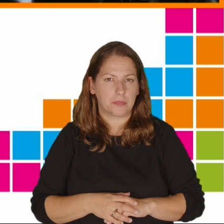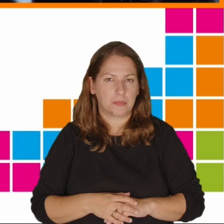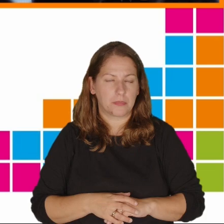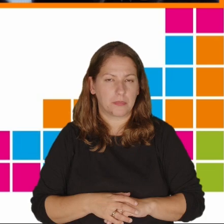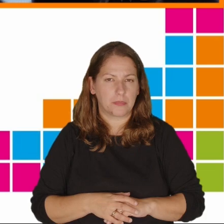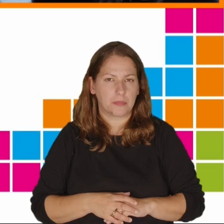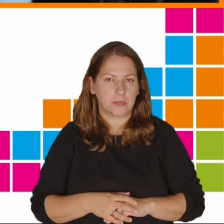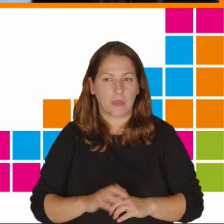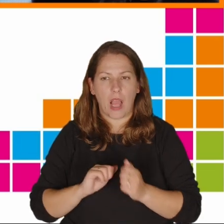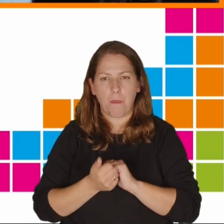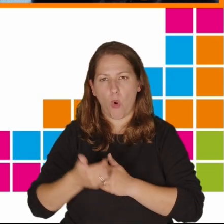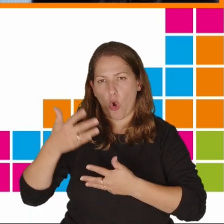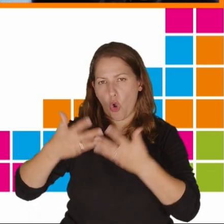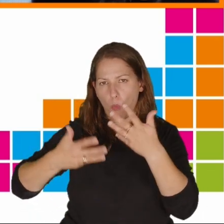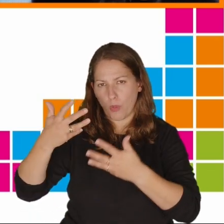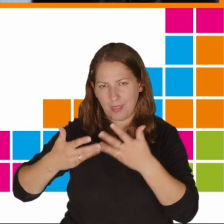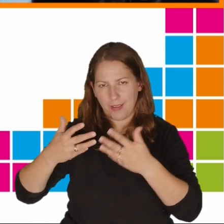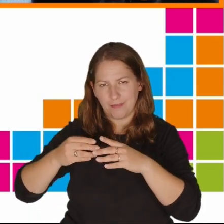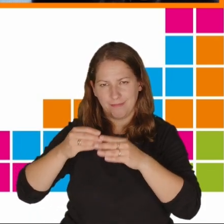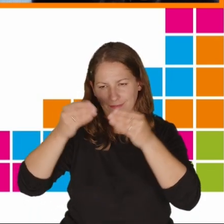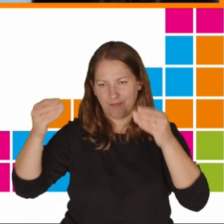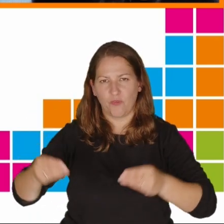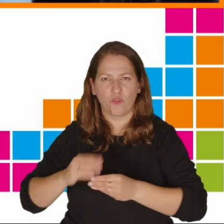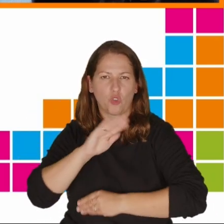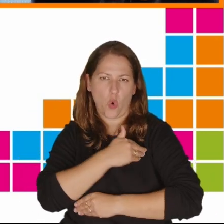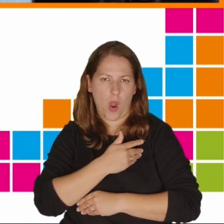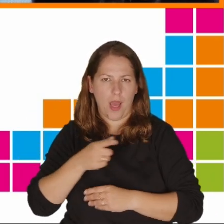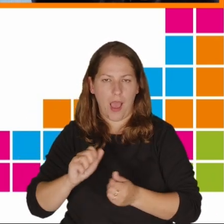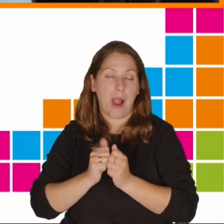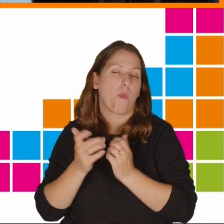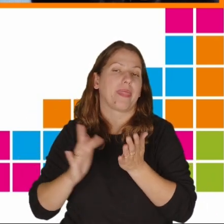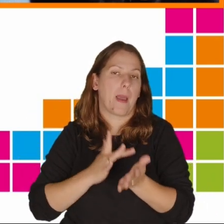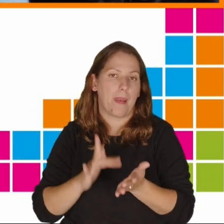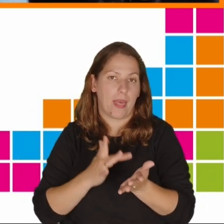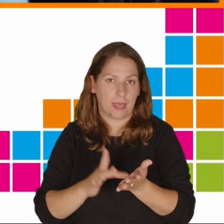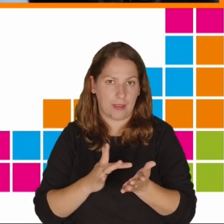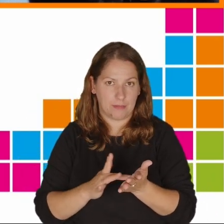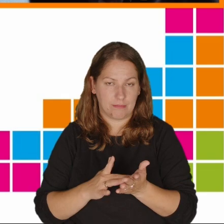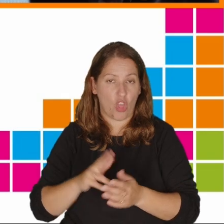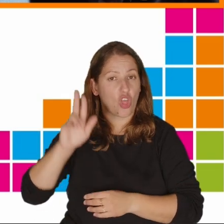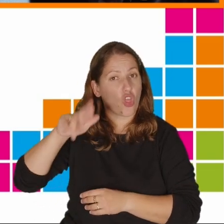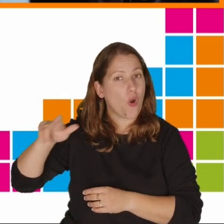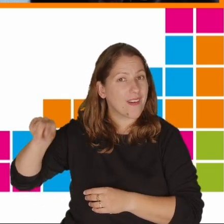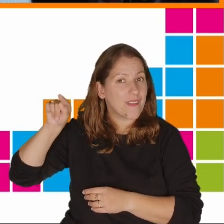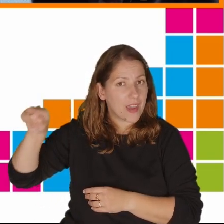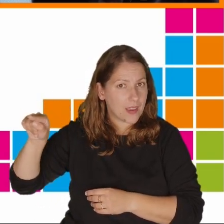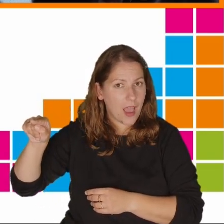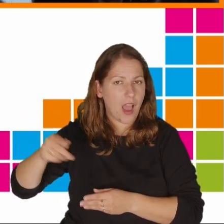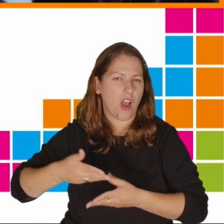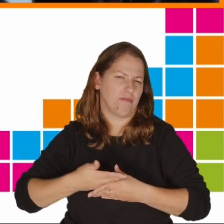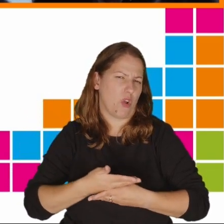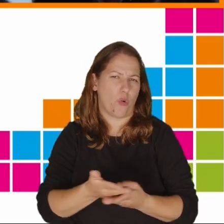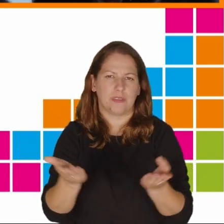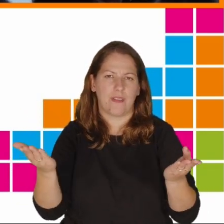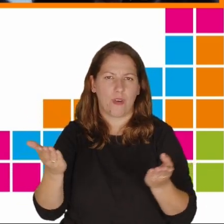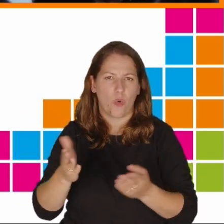albo komputer stacjonarny w szkole albo tablety. W Norwegii rozdawano